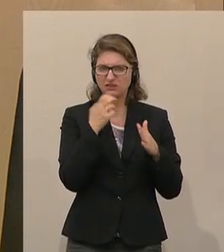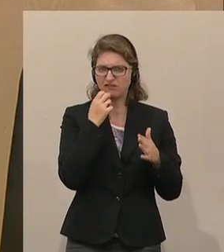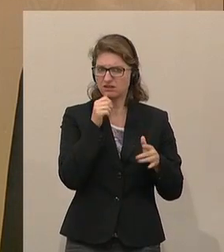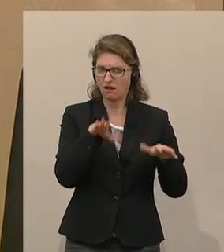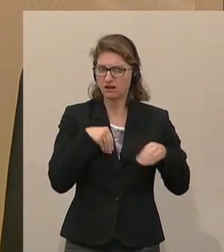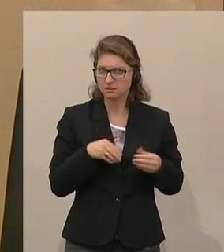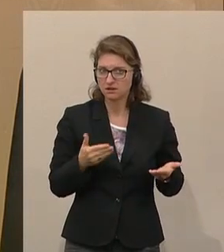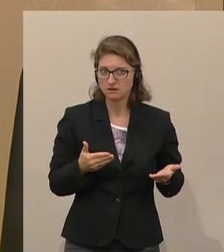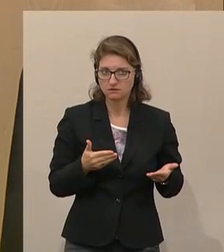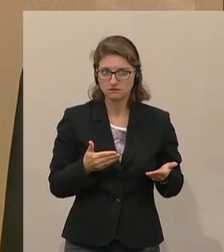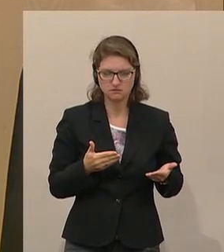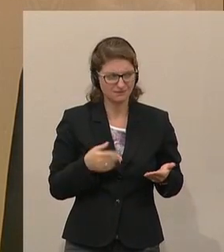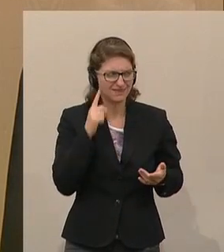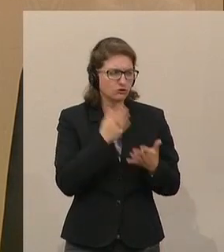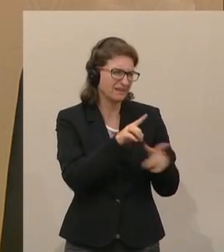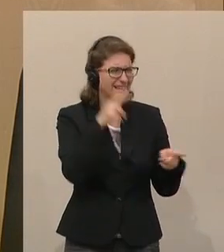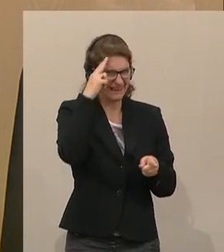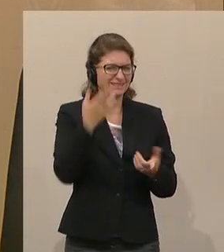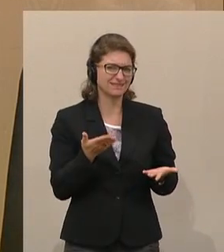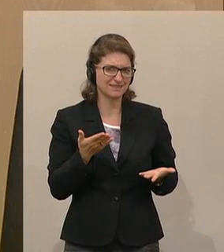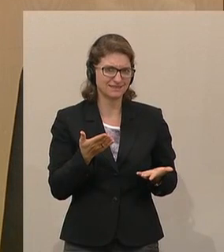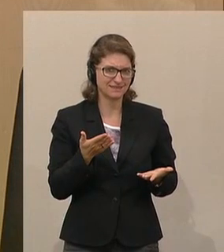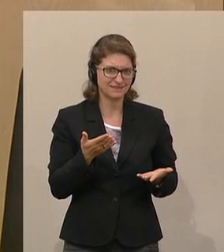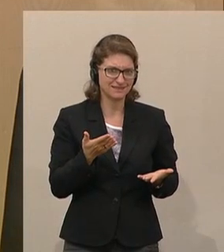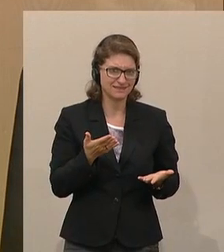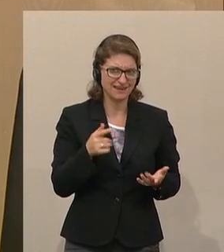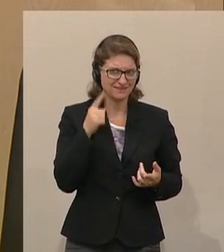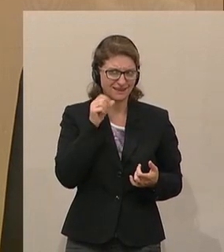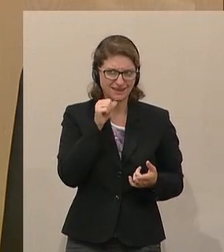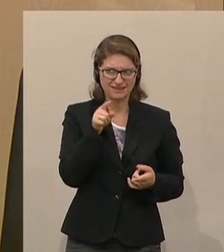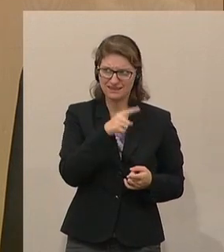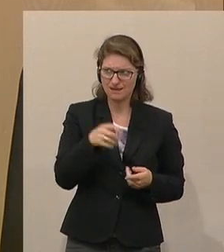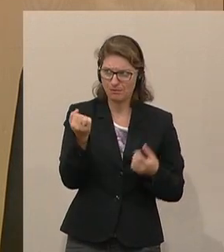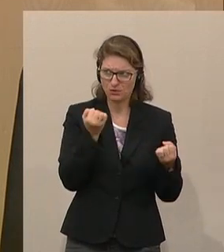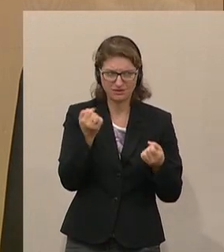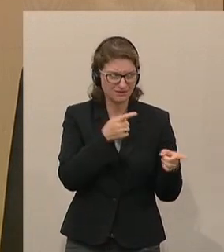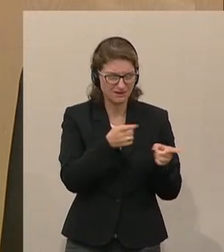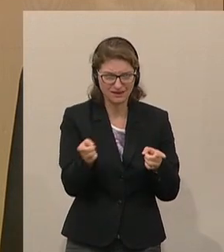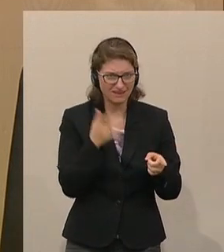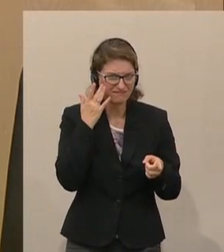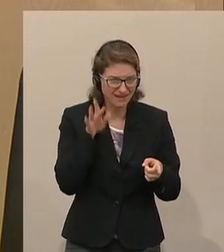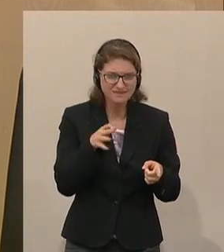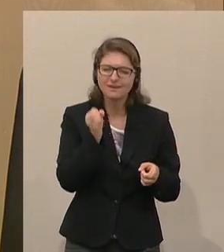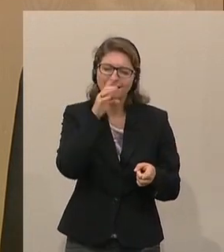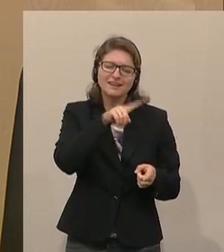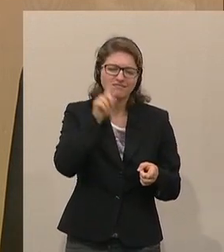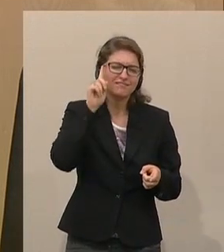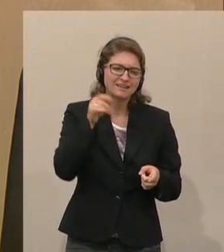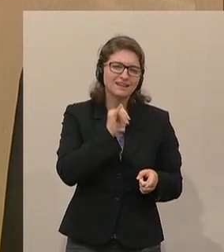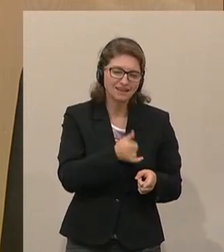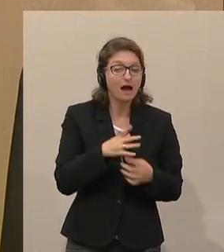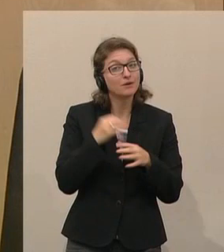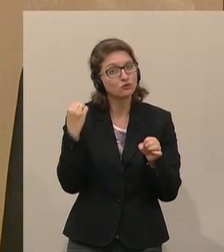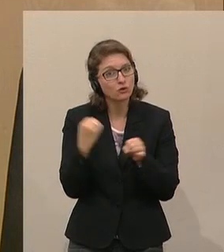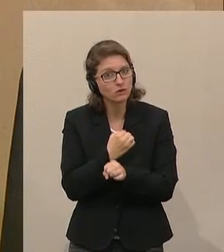Weil, kennen werden sie es ja. Und ich gehe nicht davon aus, dass Sie als Parlamentarier das wirklich nicht wissen. Nein, Sie wissen es natürlich und machen wieder besseres